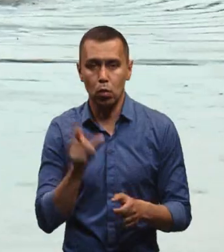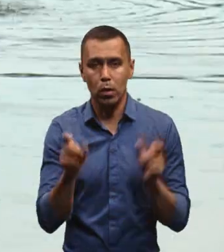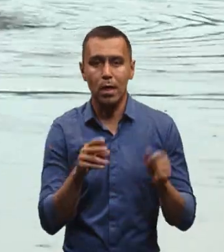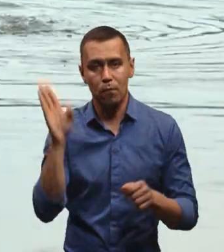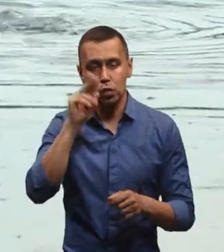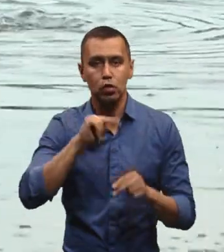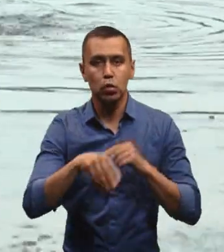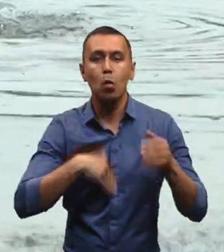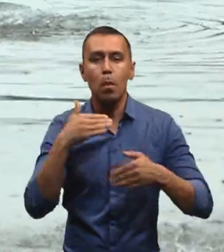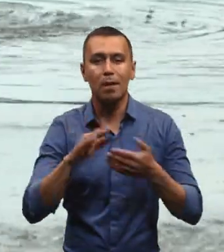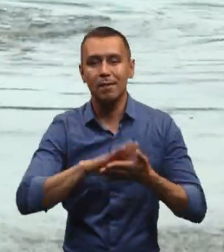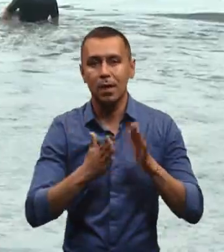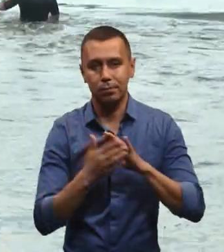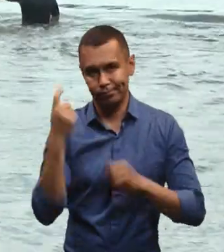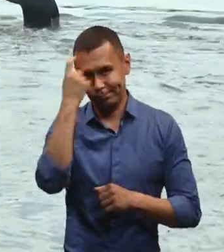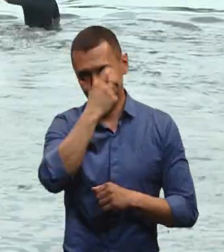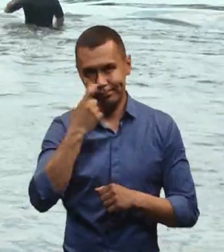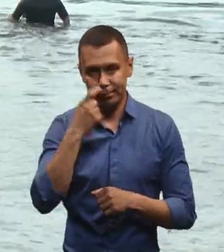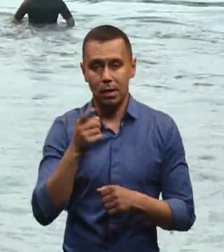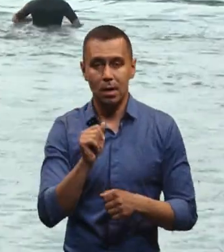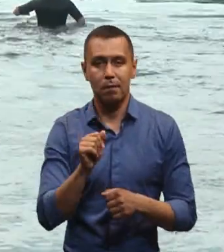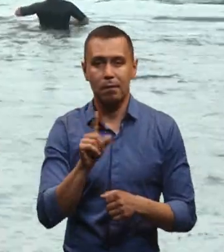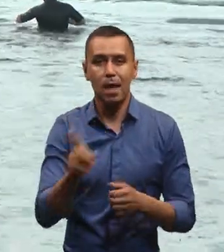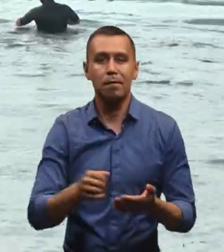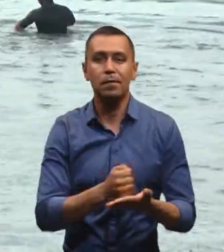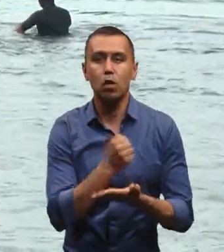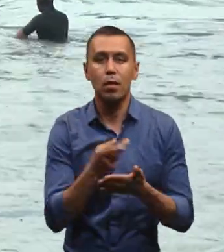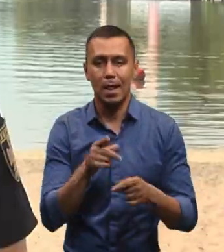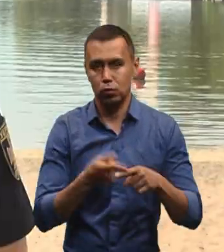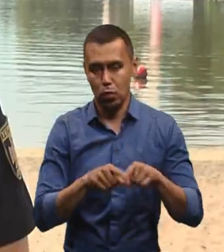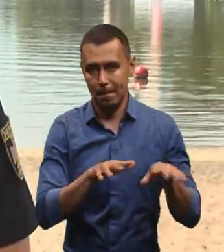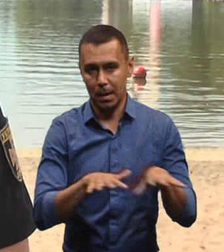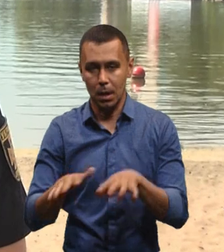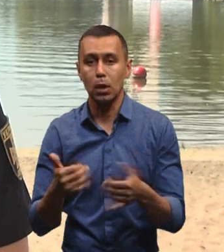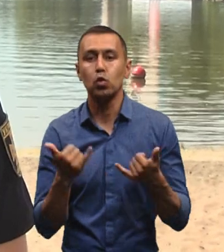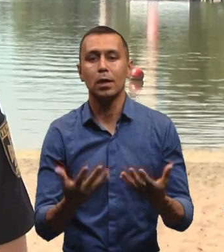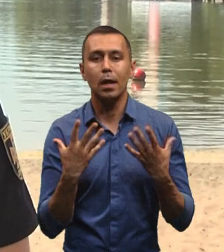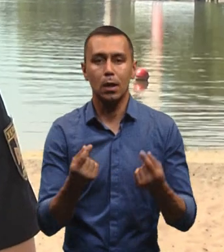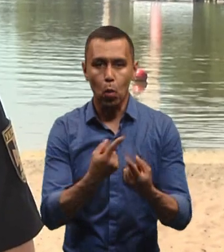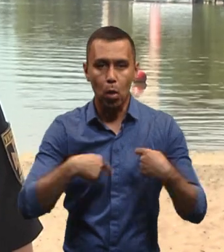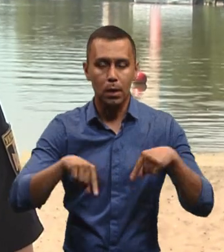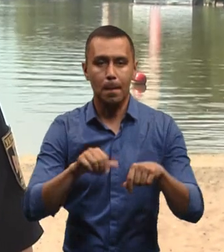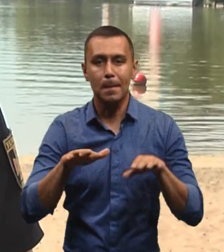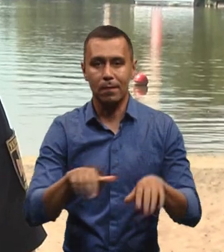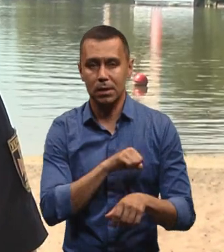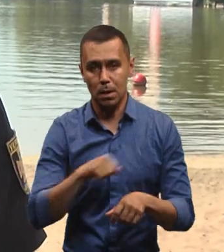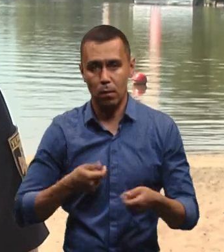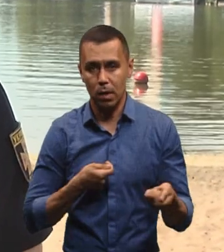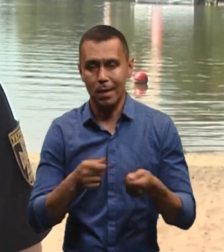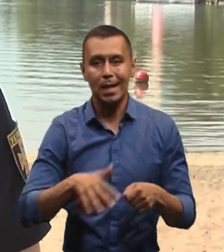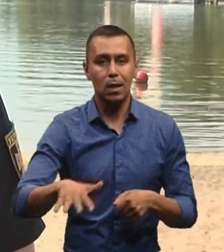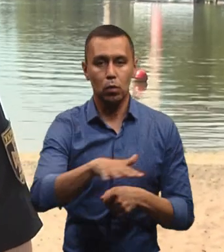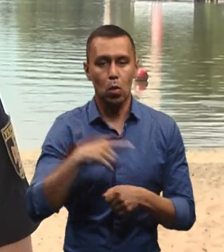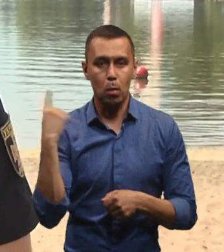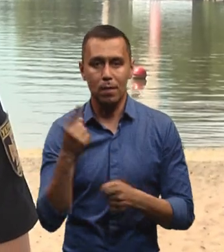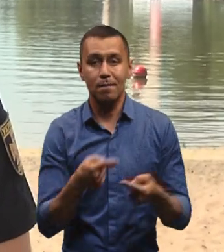воді через купання в стані алкогольного сп'яніння і в невстановлених для цього місцях. На сьогоднішній день органами місцевого самоврядування на території